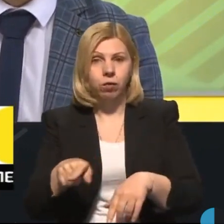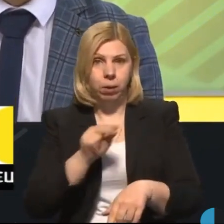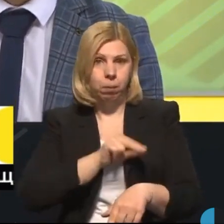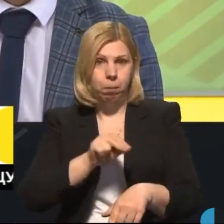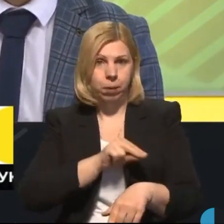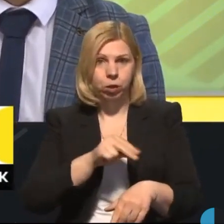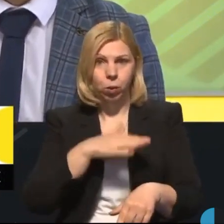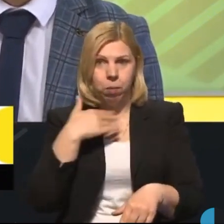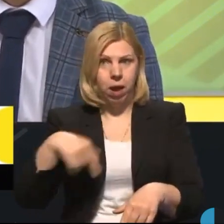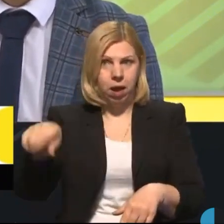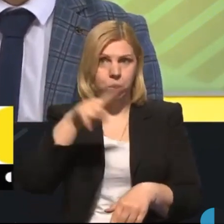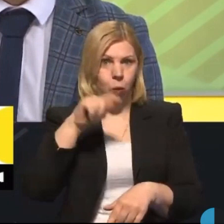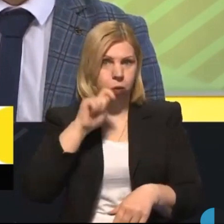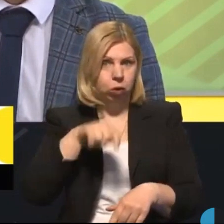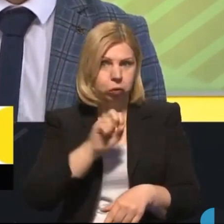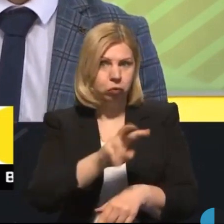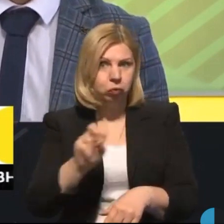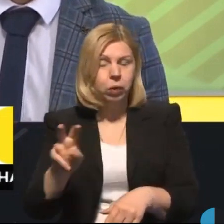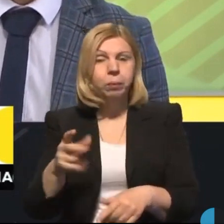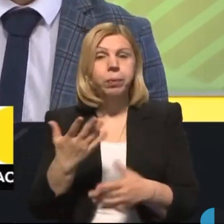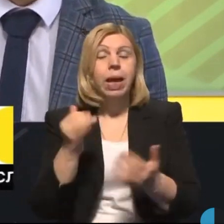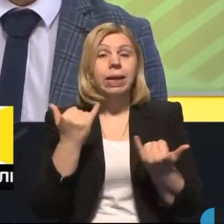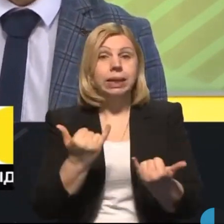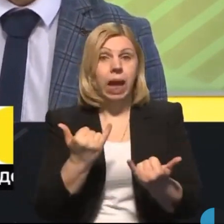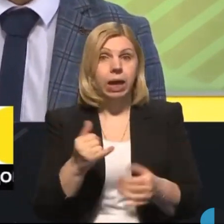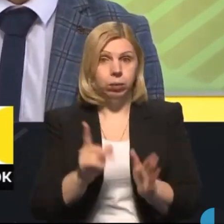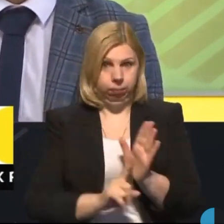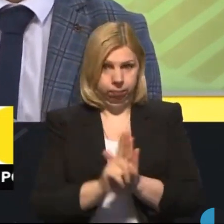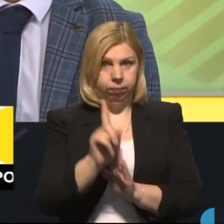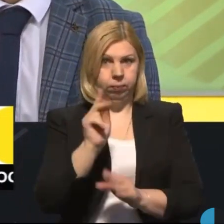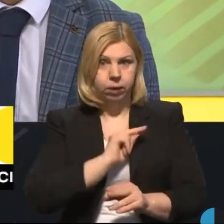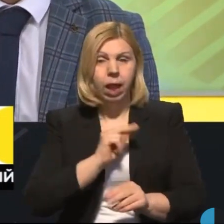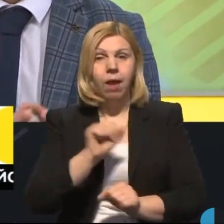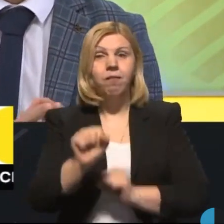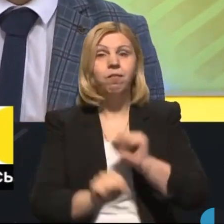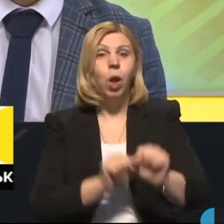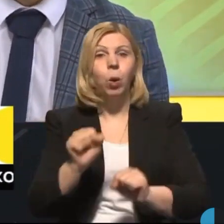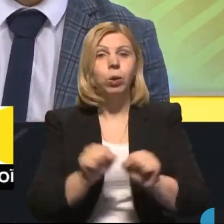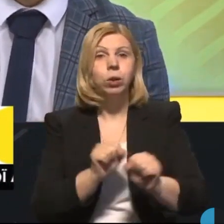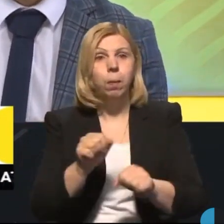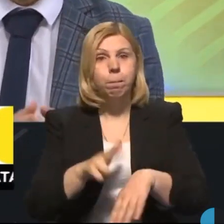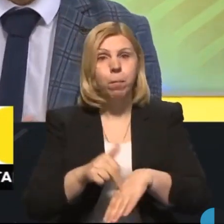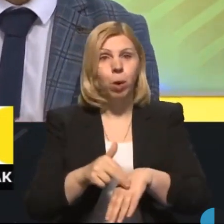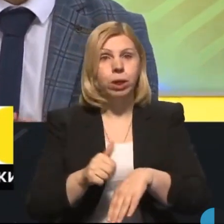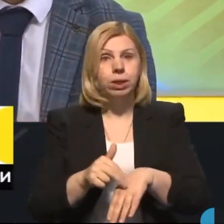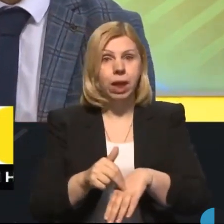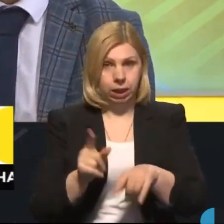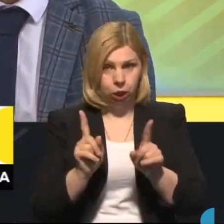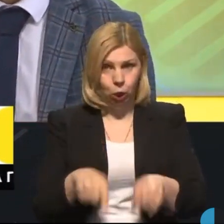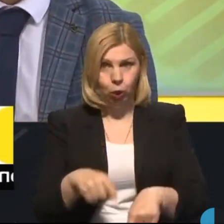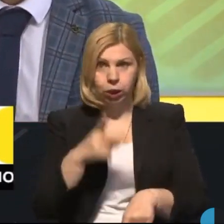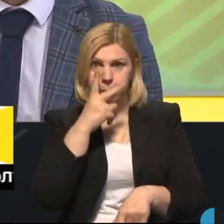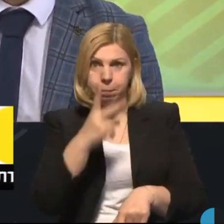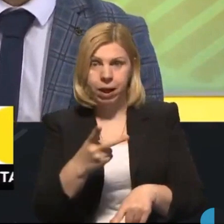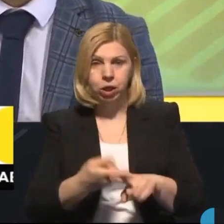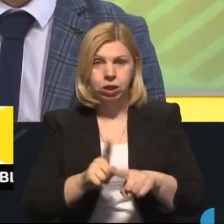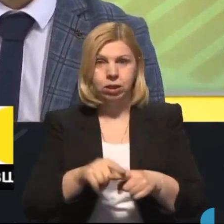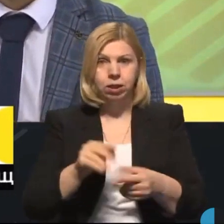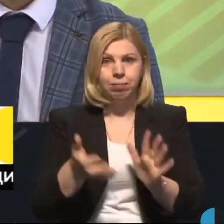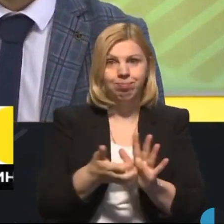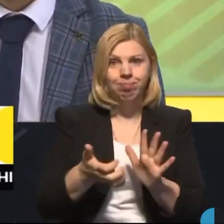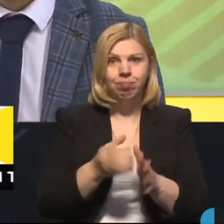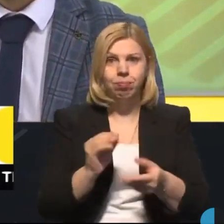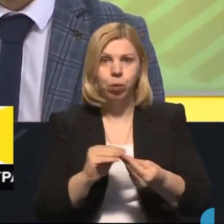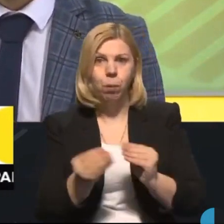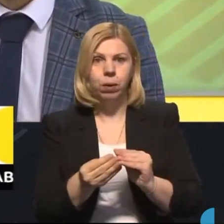в багатьох містах України. Чи зараз він запрацював і чи велосипедисти поліцейські теж бачать оці проблеми, про які ми